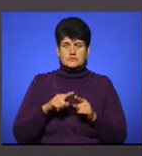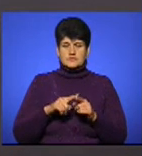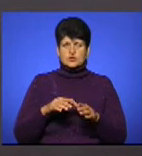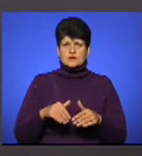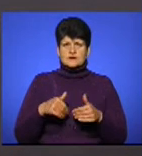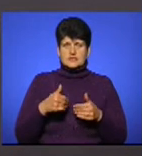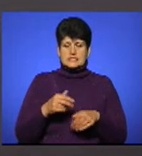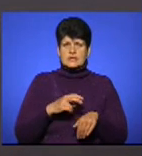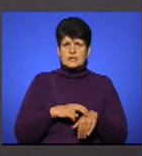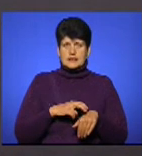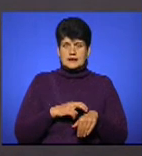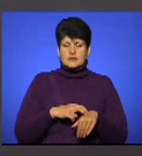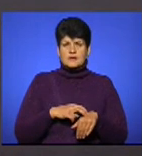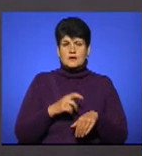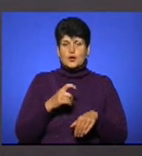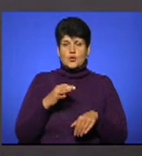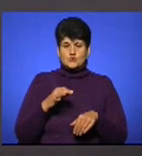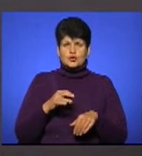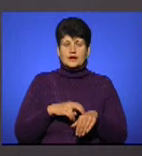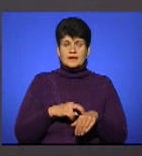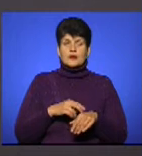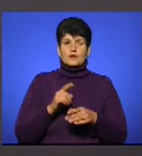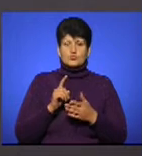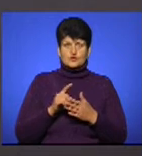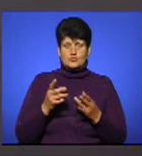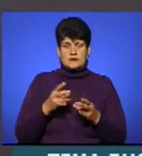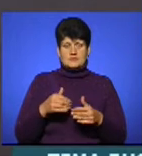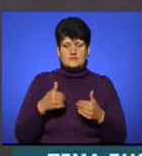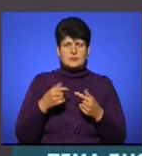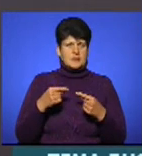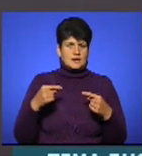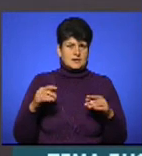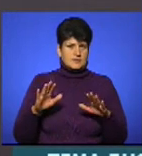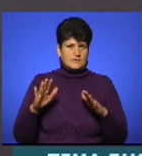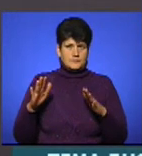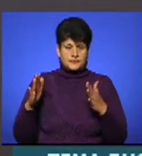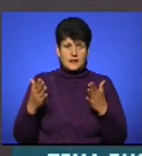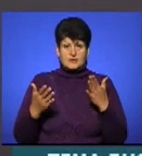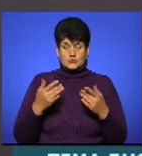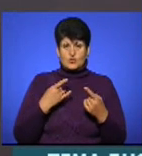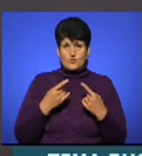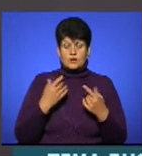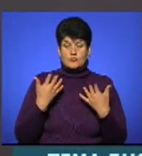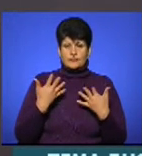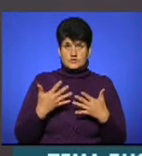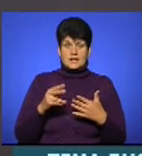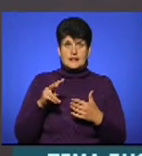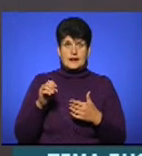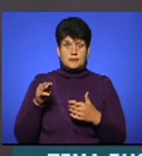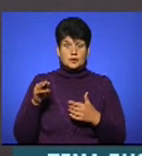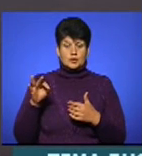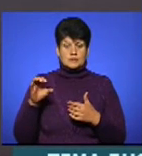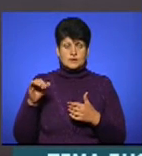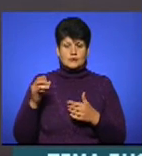до лікаря. Хоть до лікаря взагалі треба звертатися при любих проявах, але якщо вже ми говоримо про лептоспіроз,